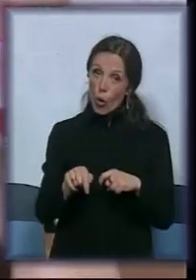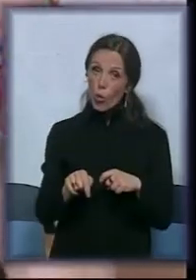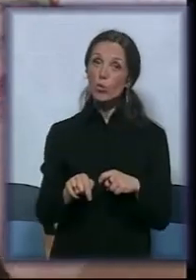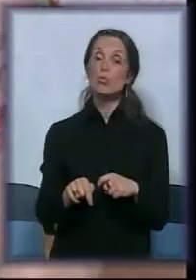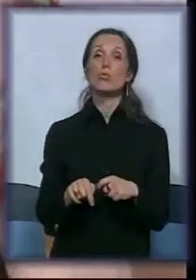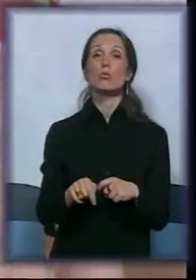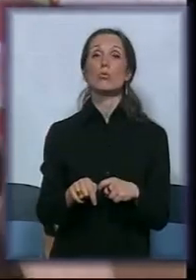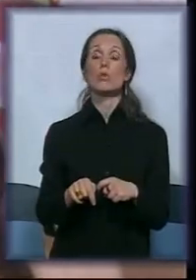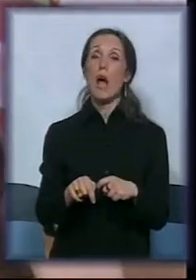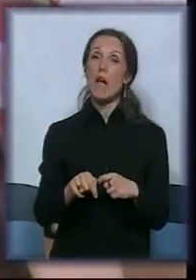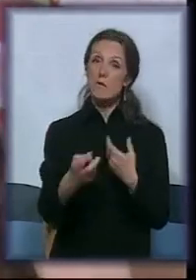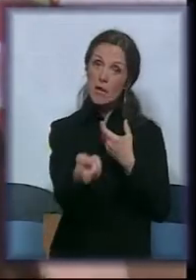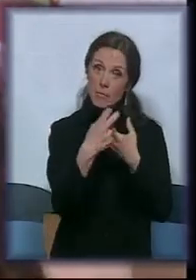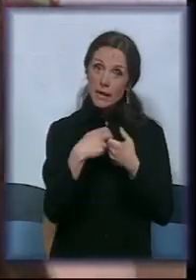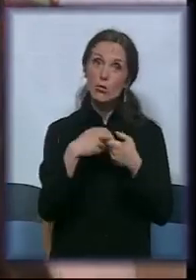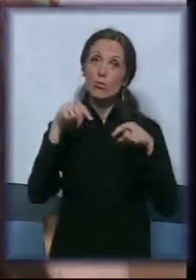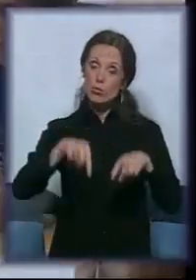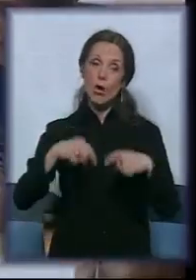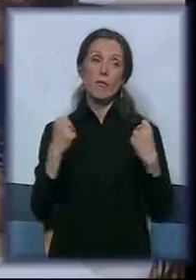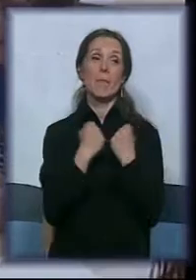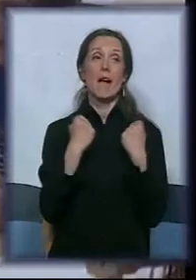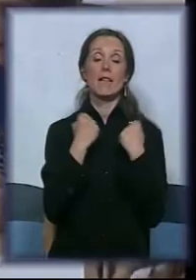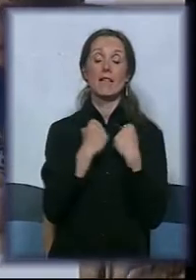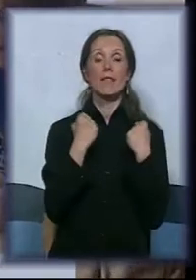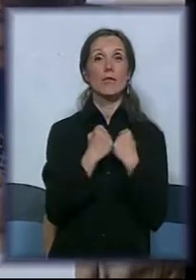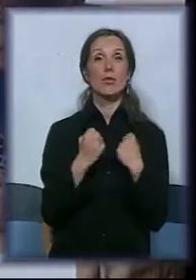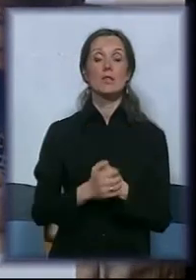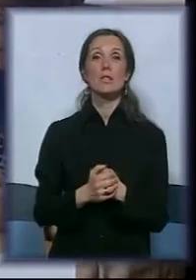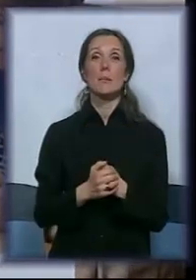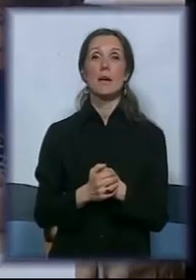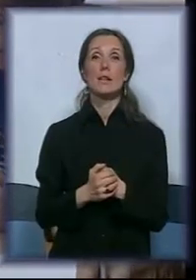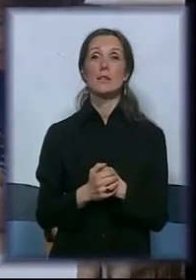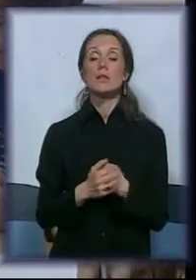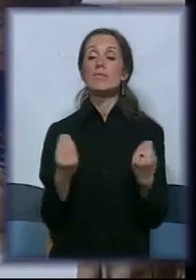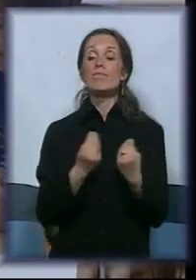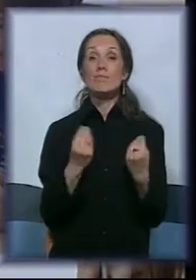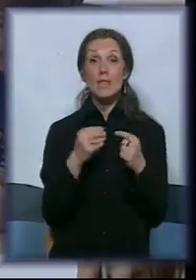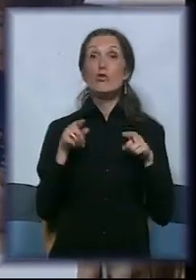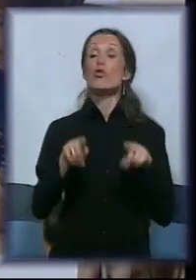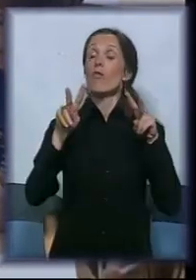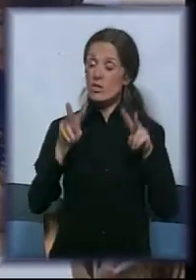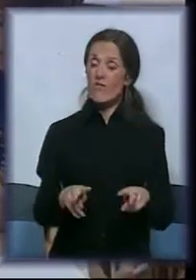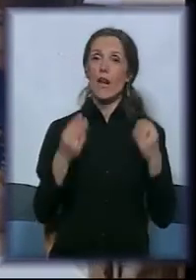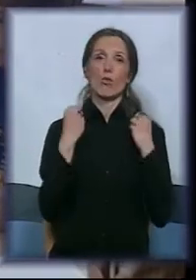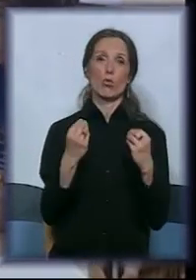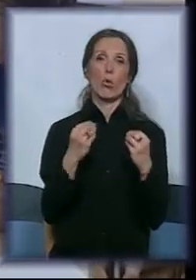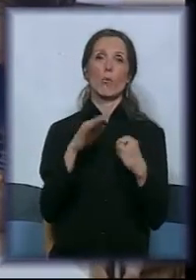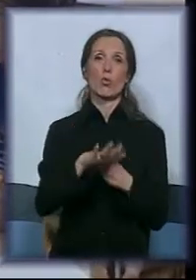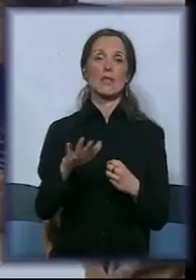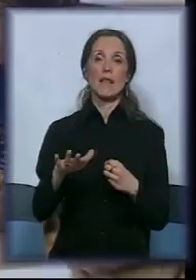se pridruže ovakvim aktivnostima. Jer je ovo stvarno dobro za decu, znači